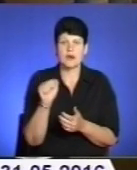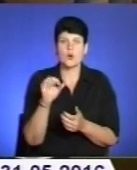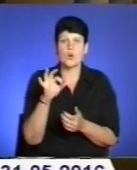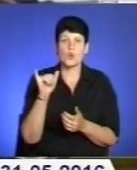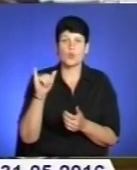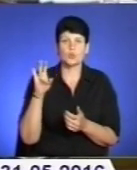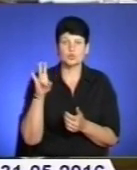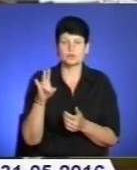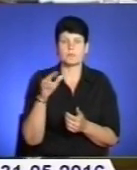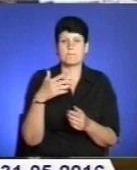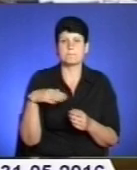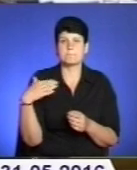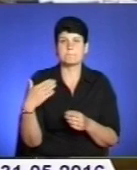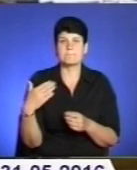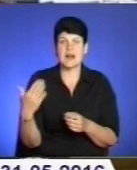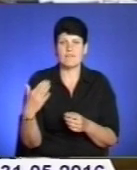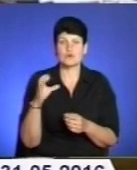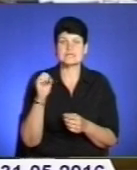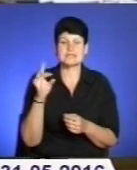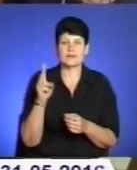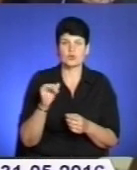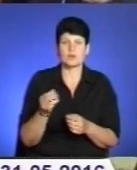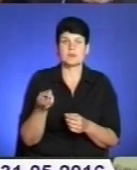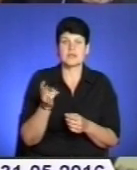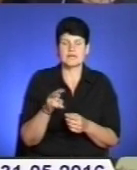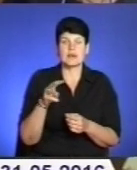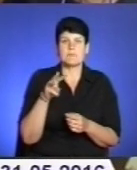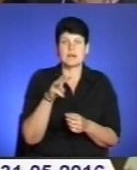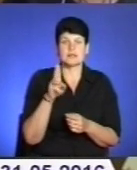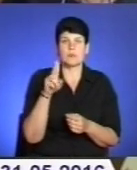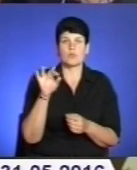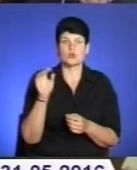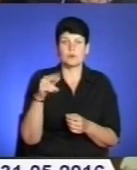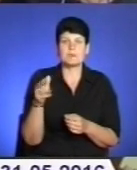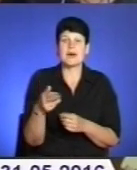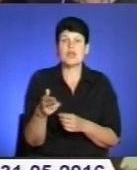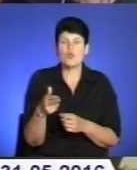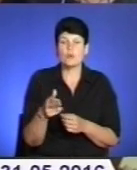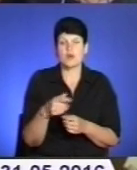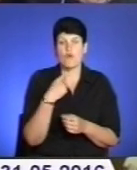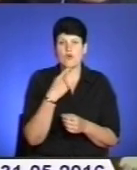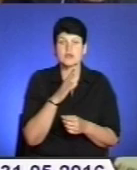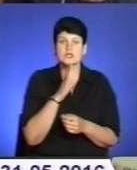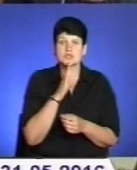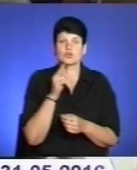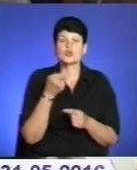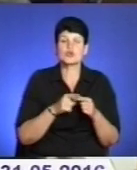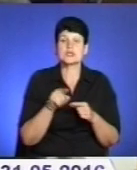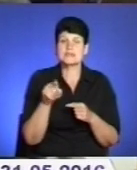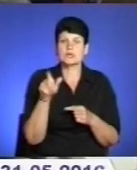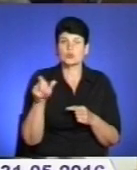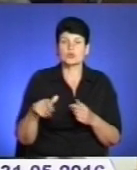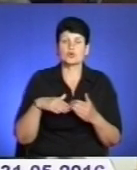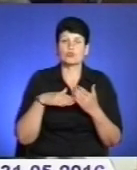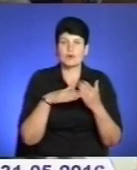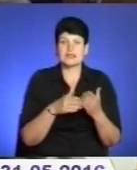сектора. Відстояти визнання добровольців до Тернополя приїхала Марина Подебайло із Маріуполя. Жінка наголошує, що саме ці люди допомагали